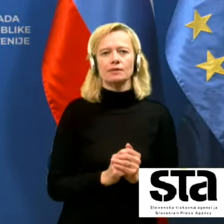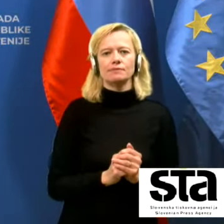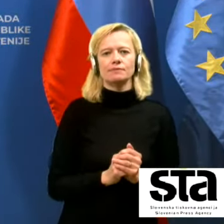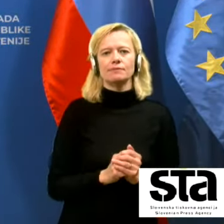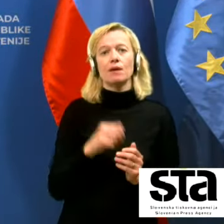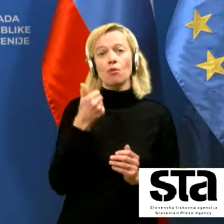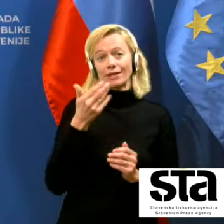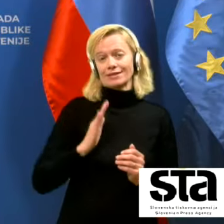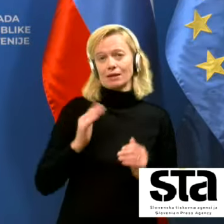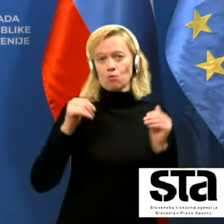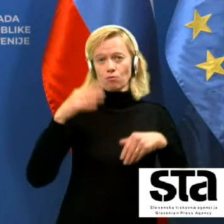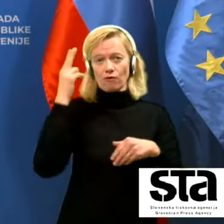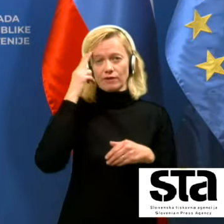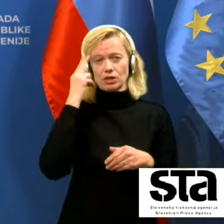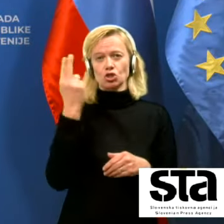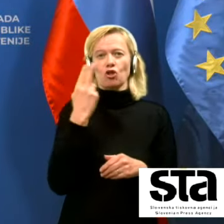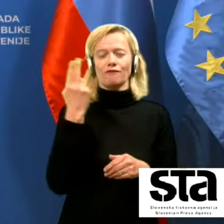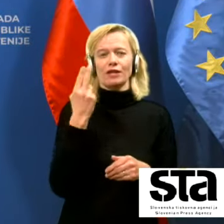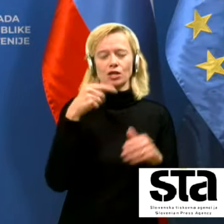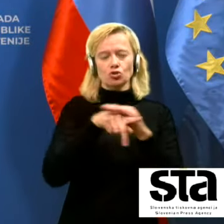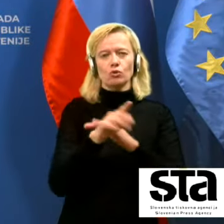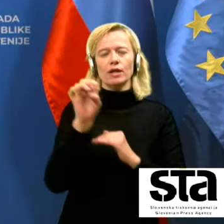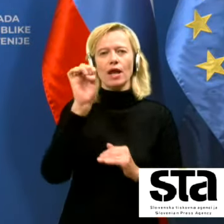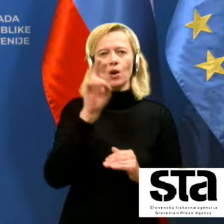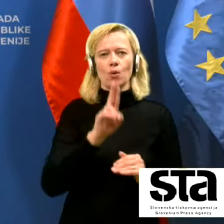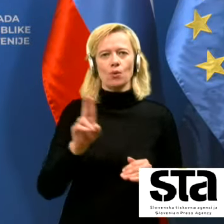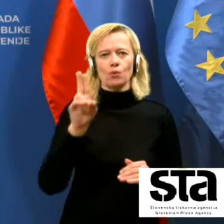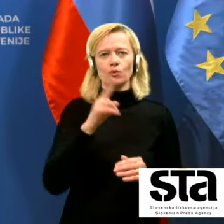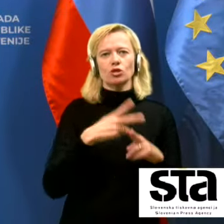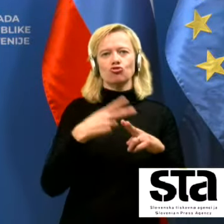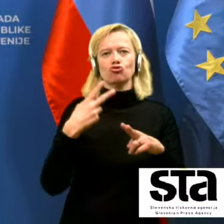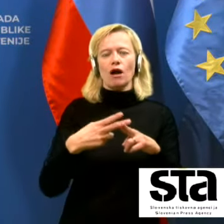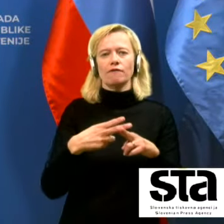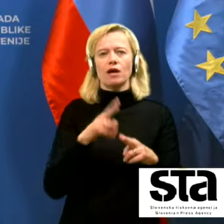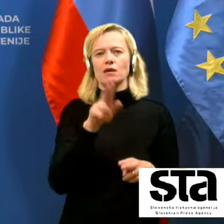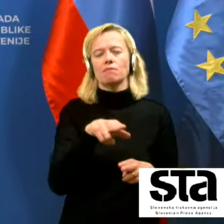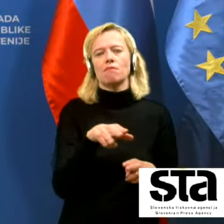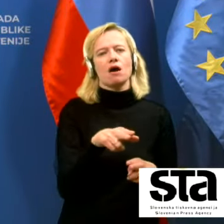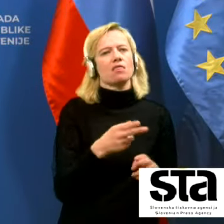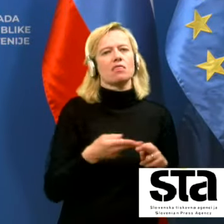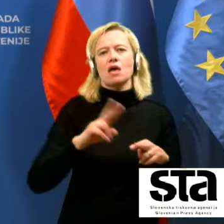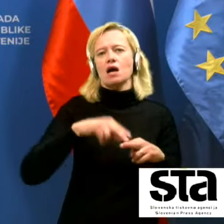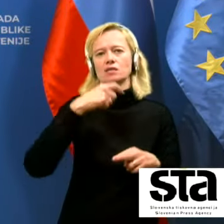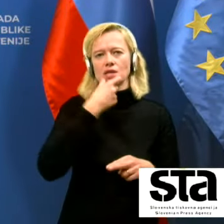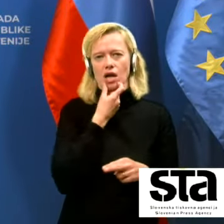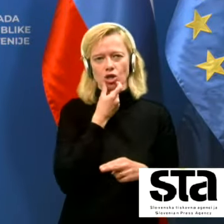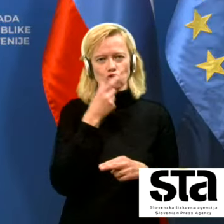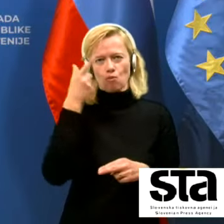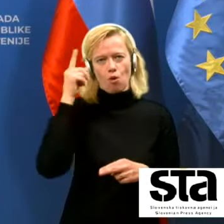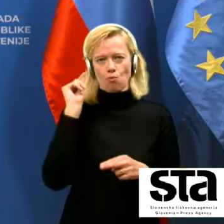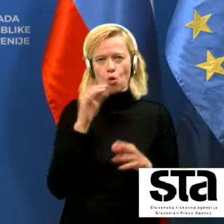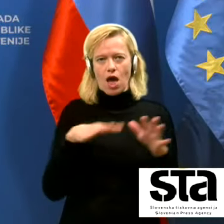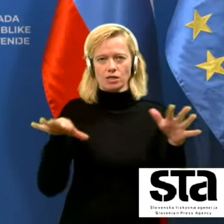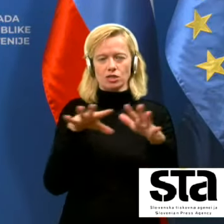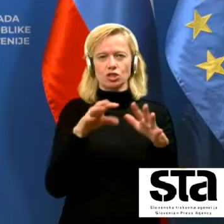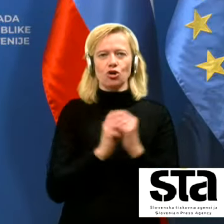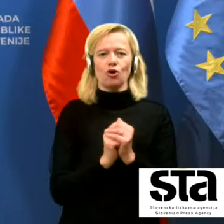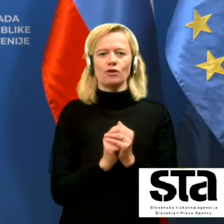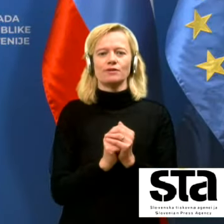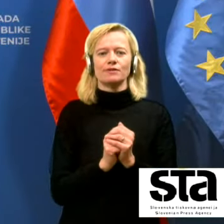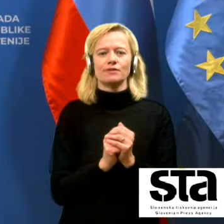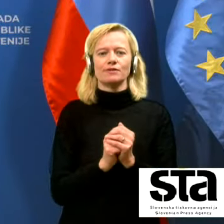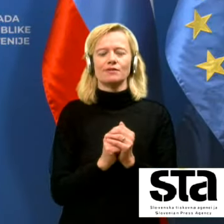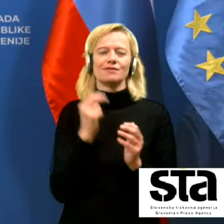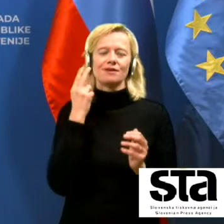Slovenija je znotraj EU država ki ima praktično najstarejšo populacijo in glede na to da je